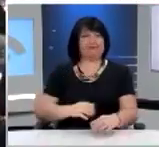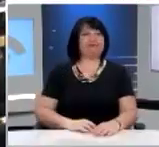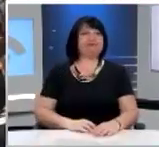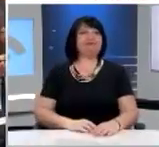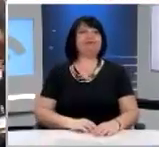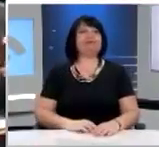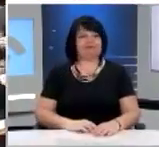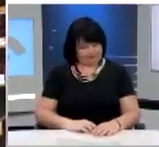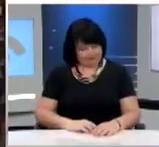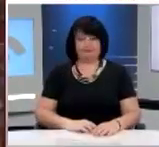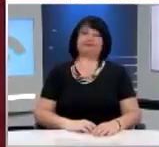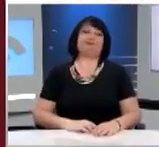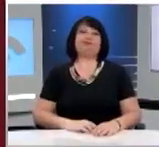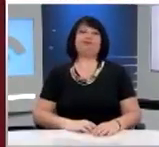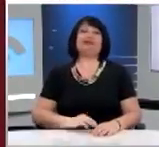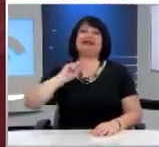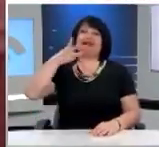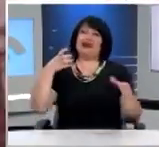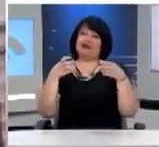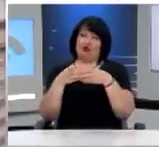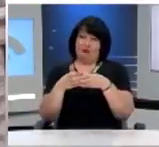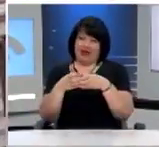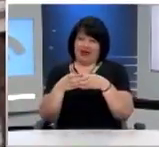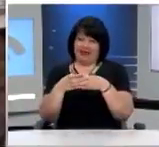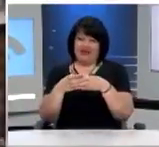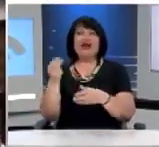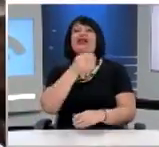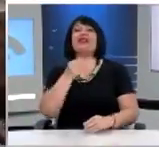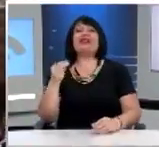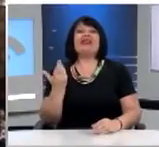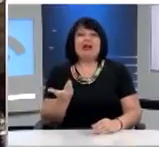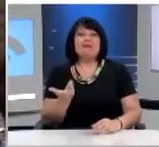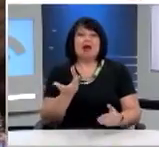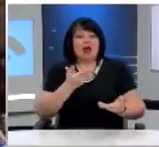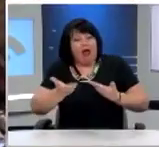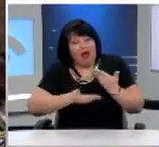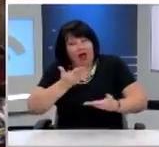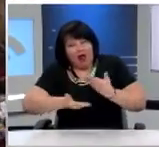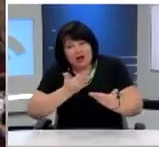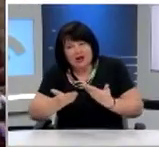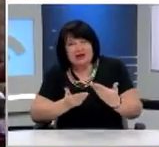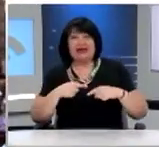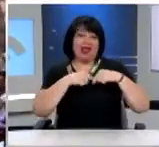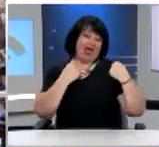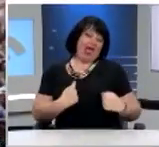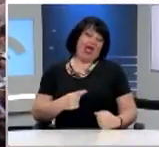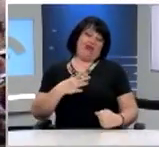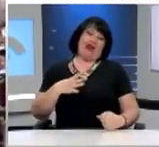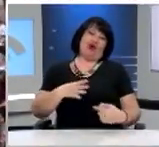Αγωρητής της τρίτης ομάδας εργασίας με θέμα αλληλεγγύη εθελοντισμός.